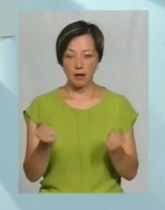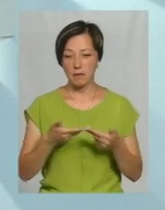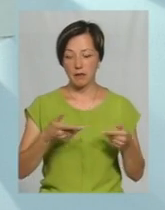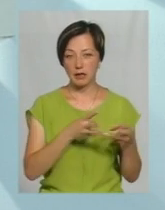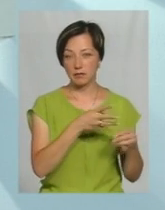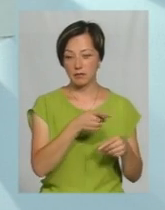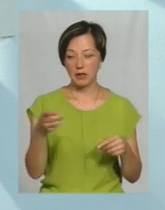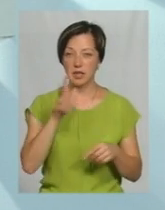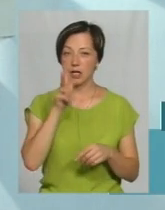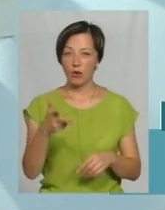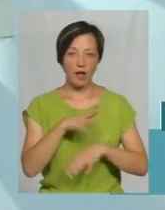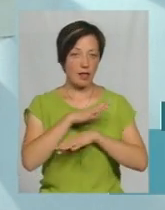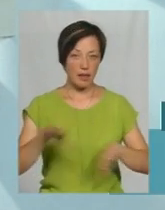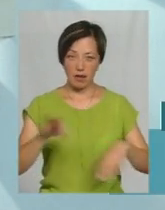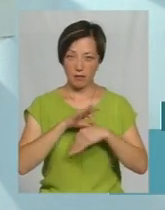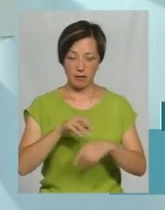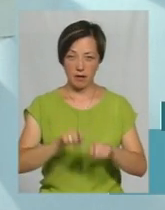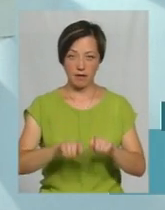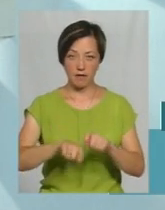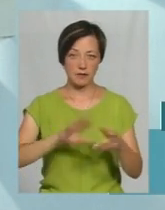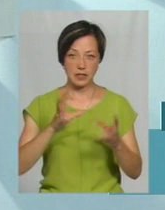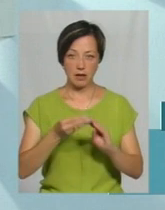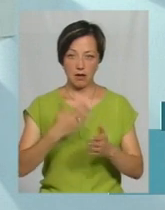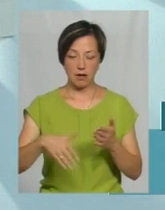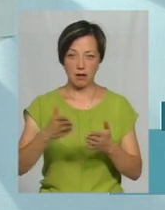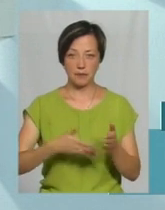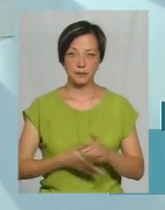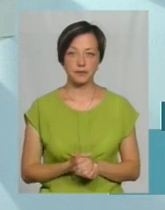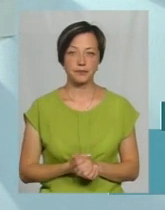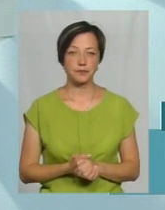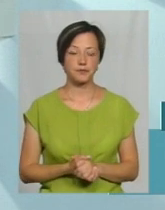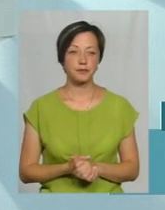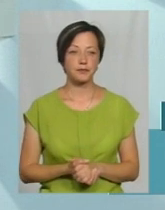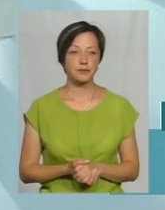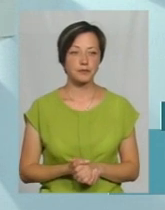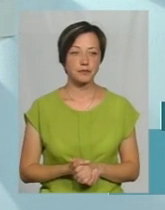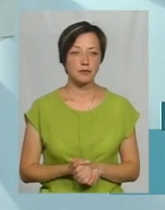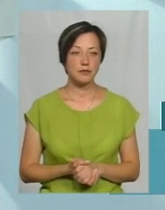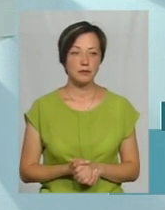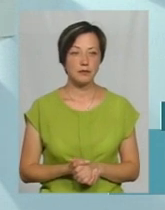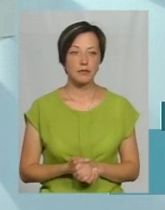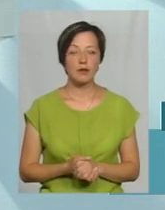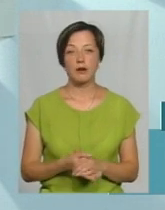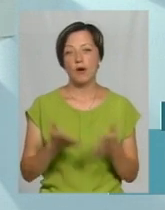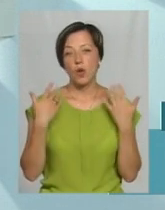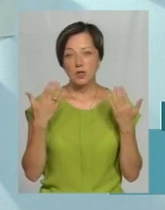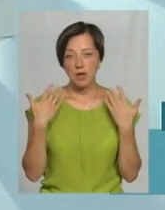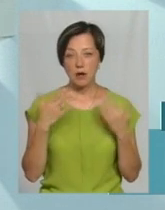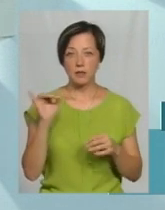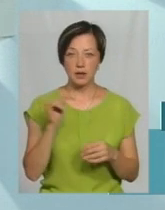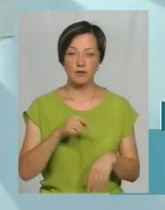протягом трьох років не здійснювали ці перевірки взагалі. А, скажімо так, вона їх розслабила, і вони